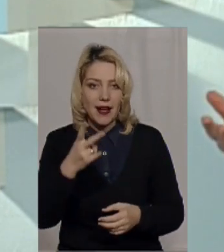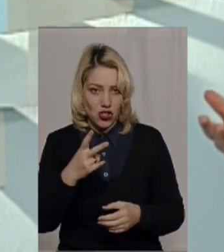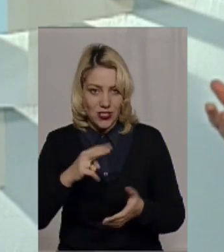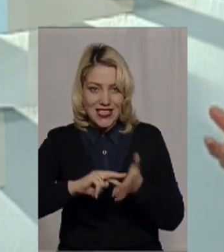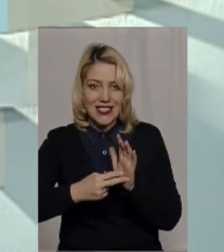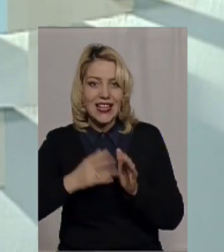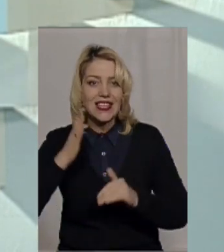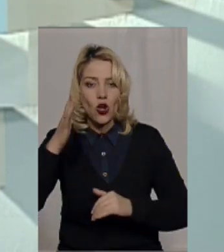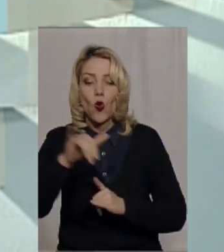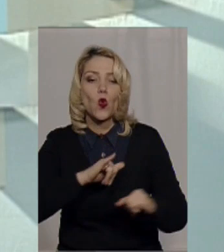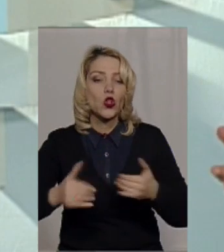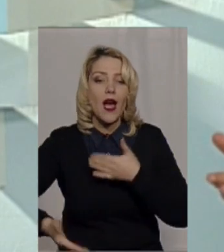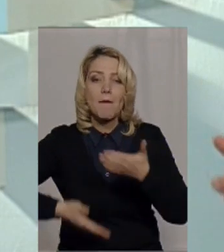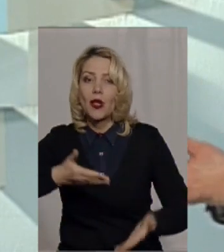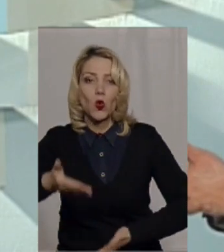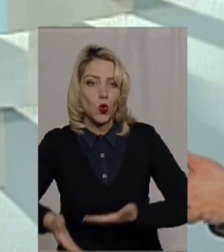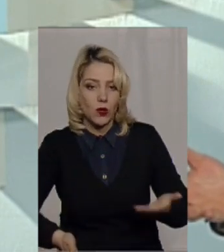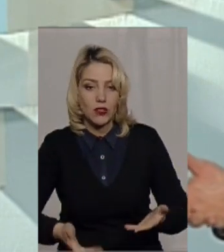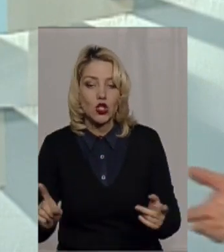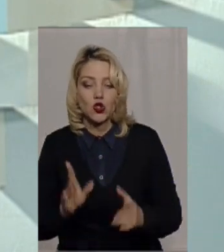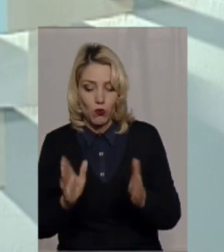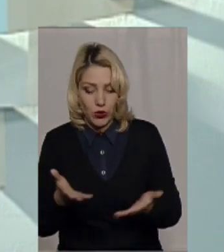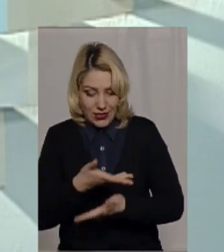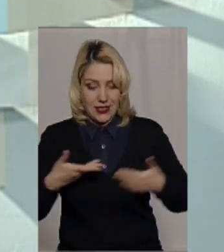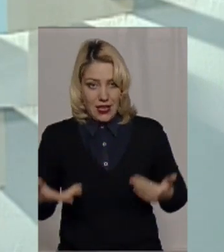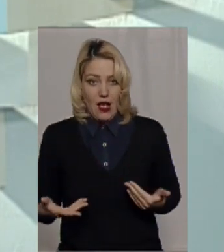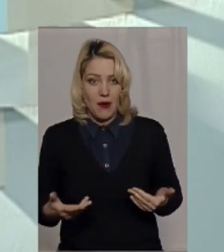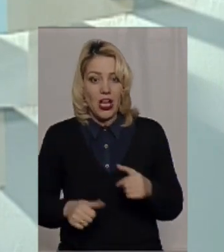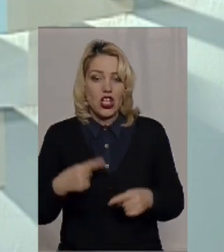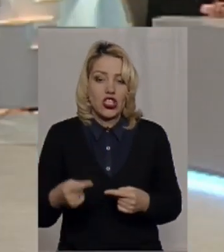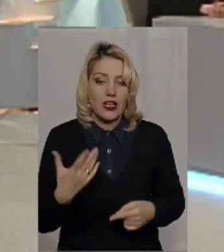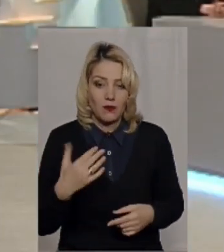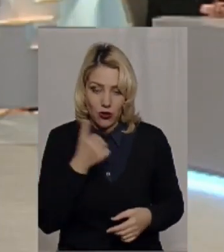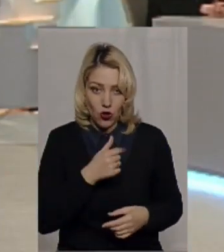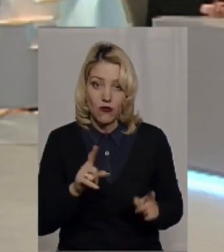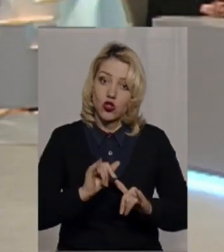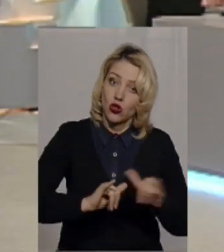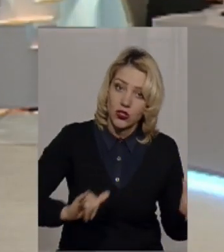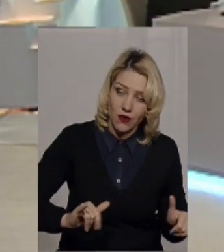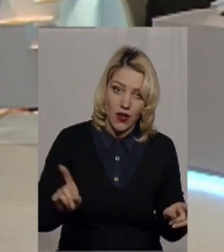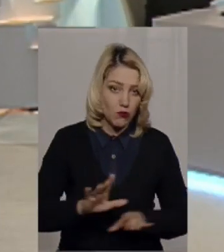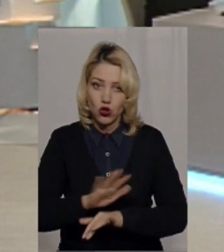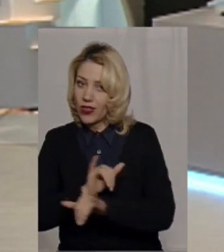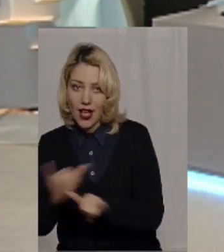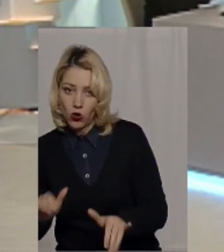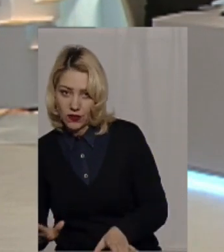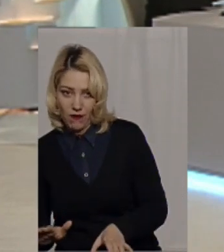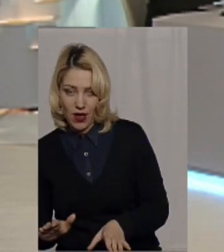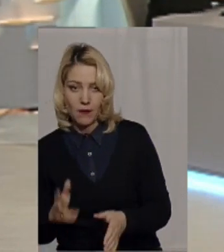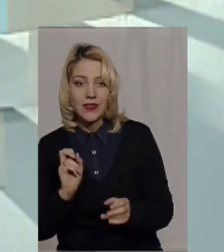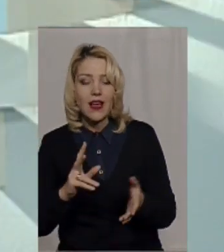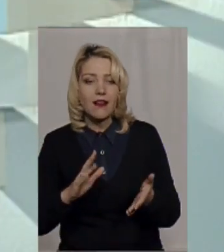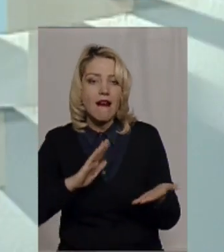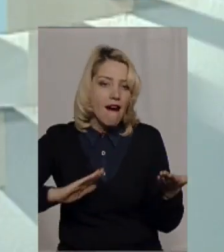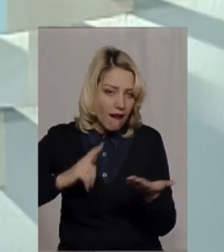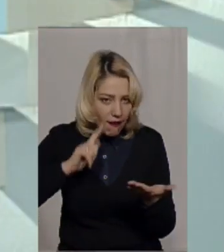рухаємося? Тобто, а що буде з нами через 5 років? Що ми розвиваємо, що не розвиваємо? Свирідна карта. Так, розумієте,